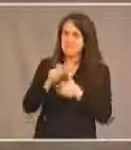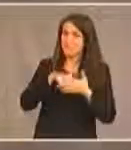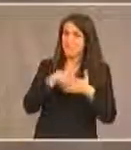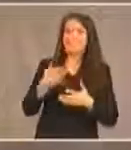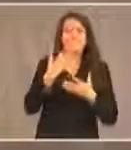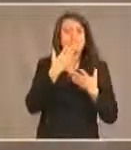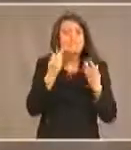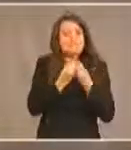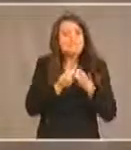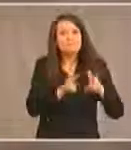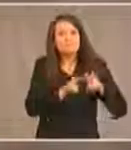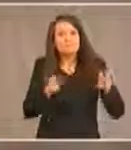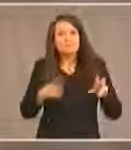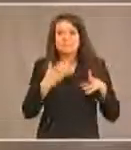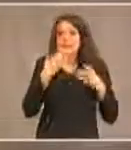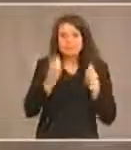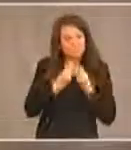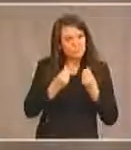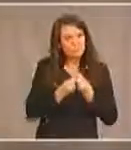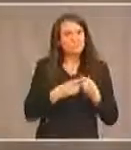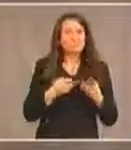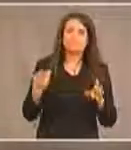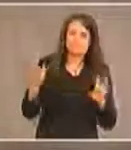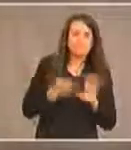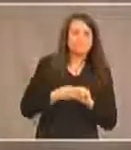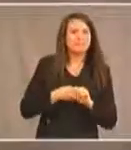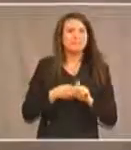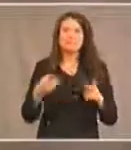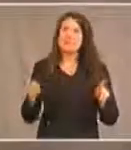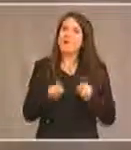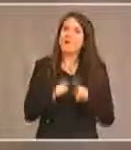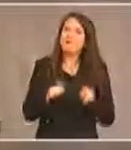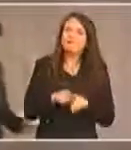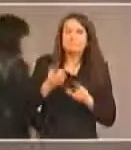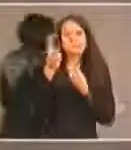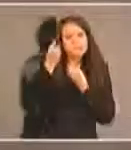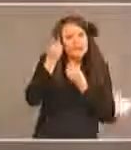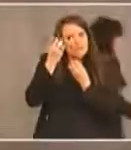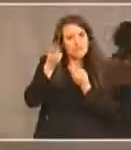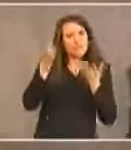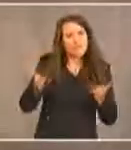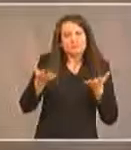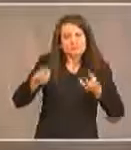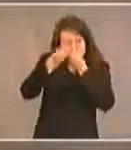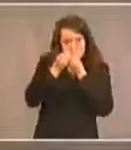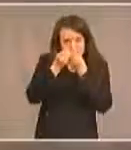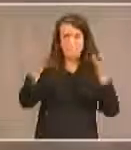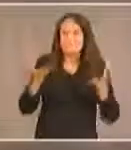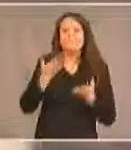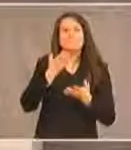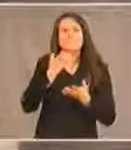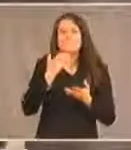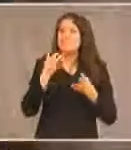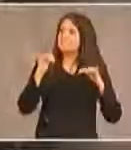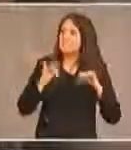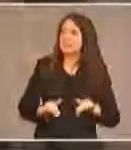panélistes de vos contributions et de tout ce que vous avez dit aujourd'hui merci d'être resté pour tout le